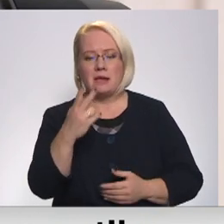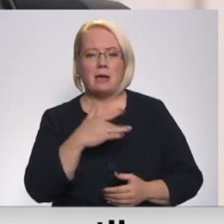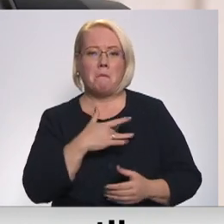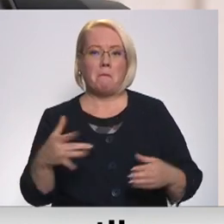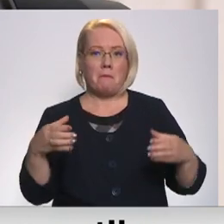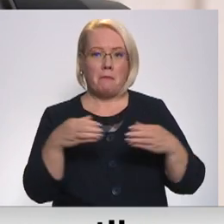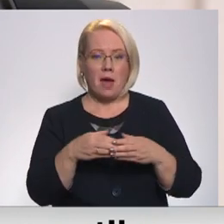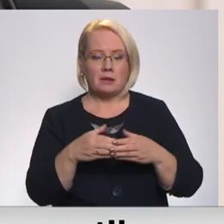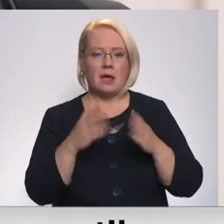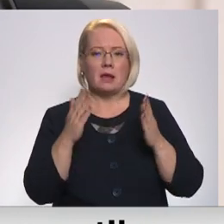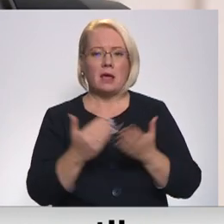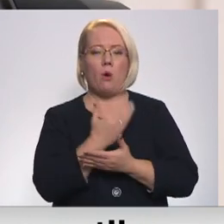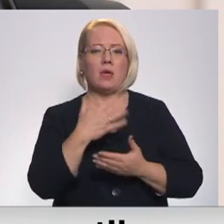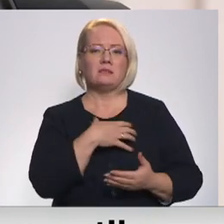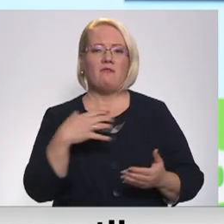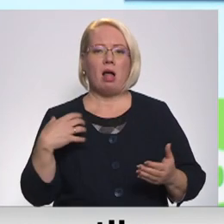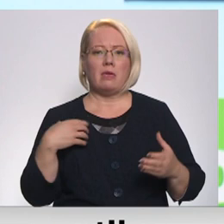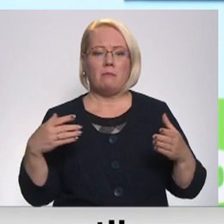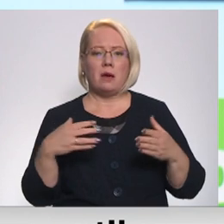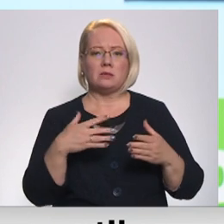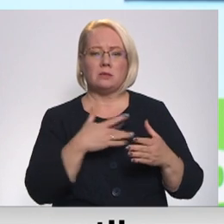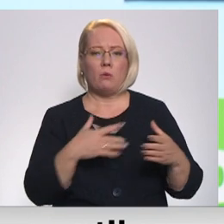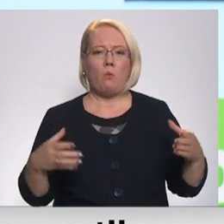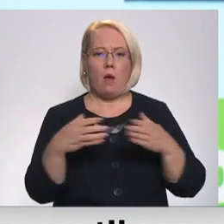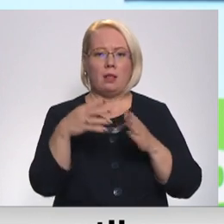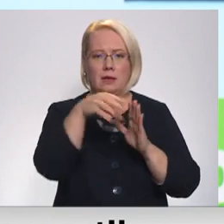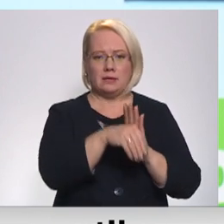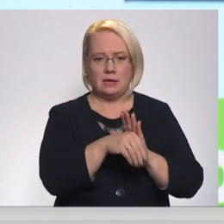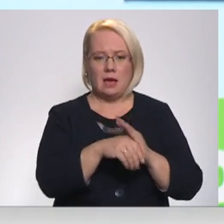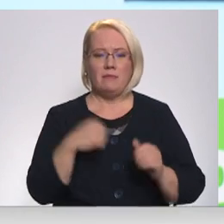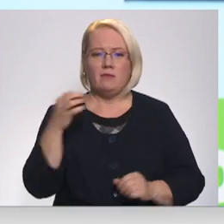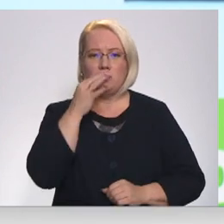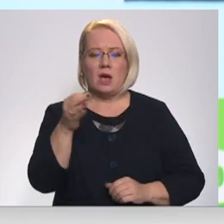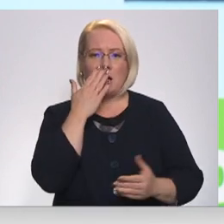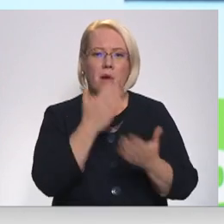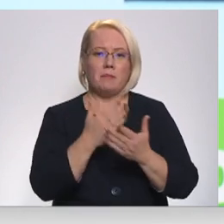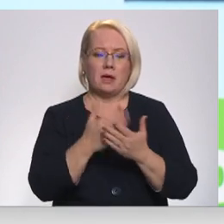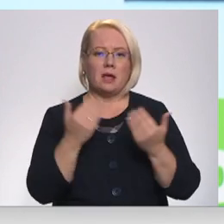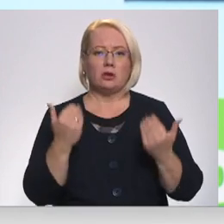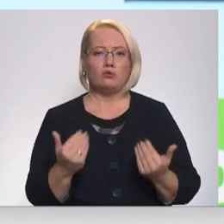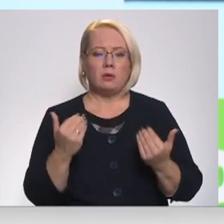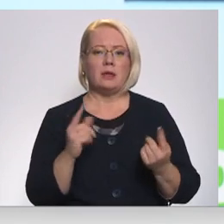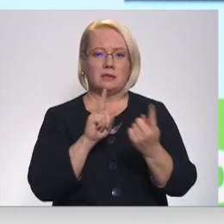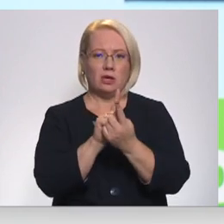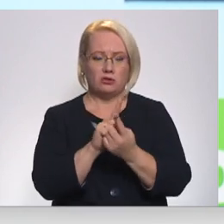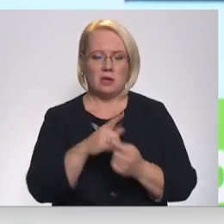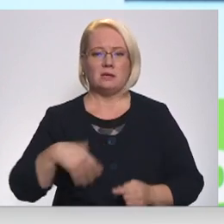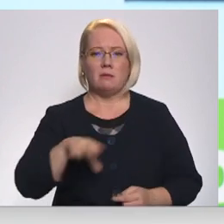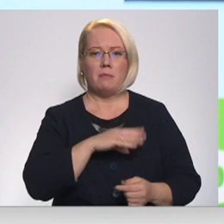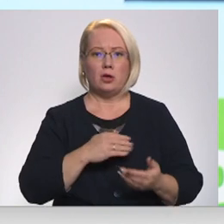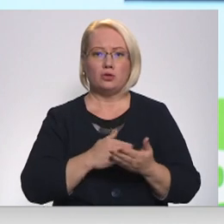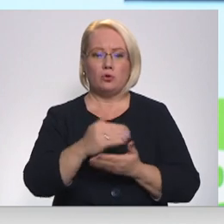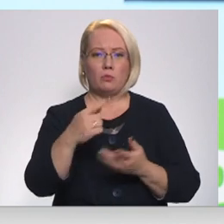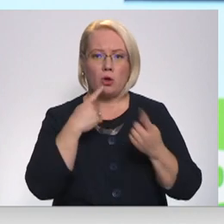nonākt jaunās valdības koalīcijā. Kā pierāda šodien stikšanās, mēs turpinam runāt ar jauno